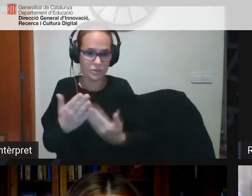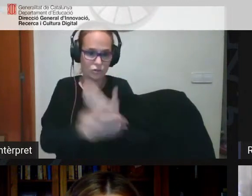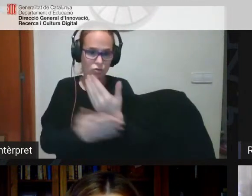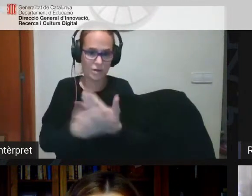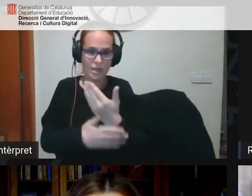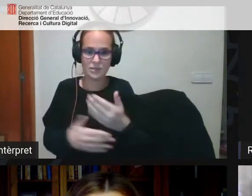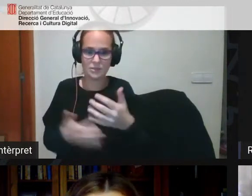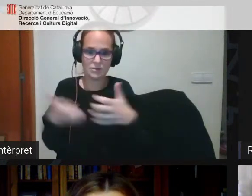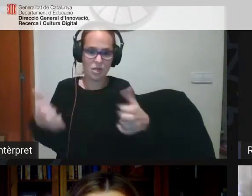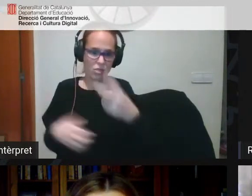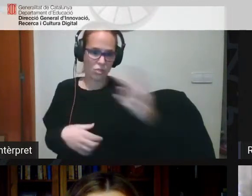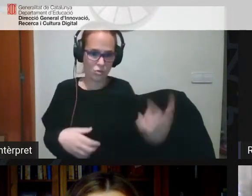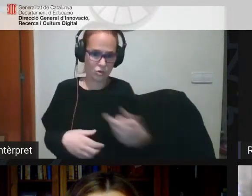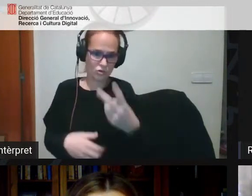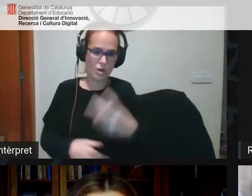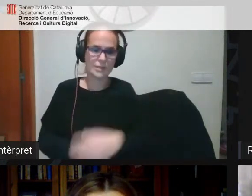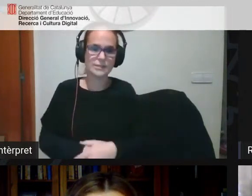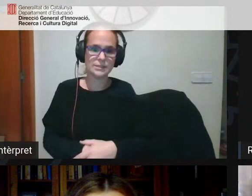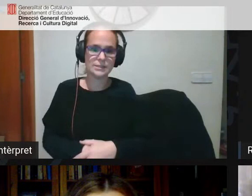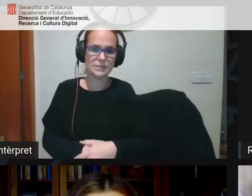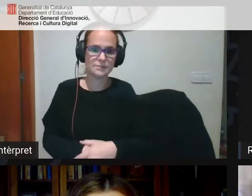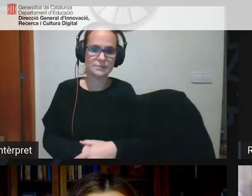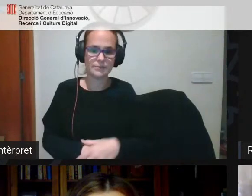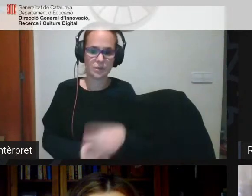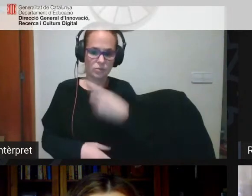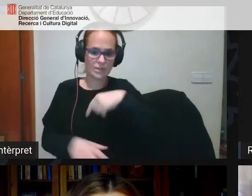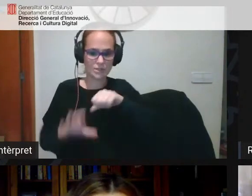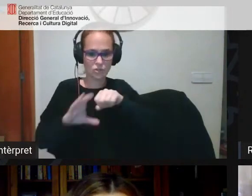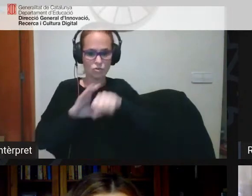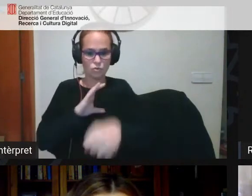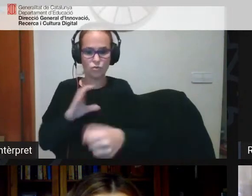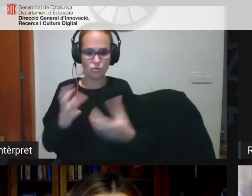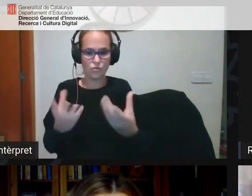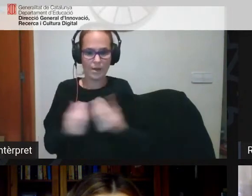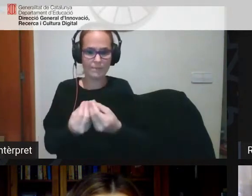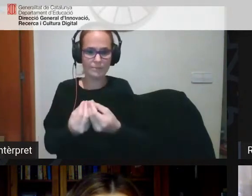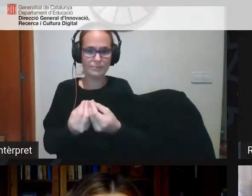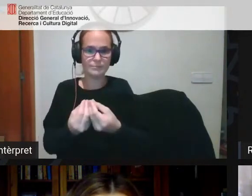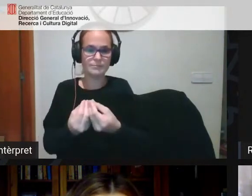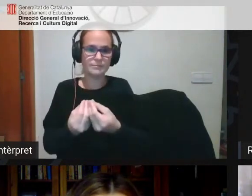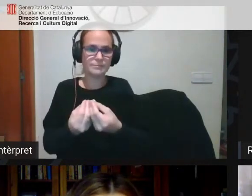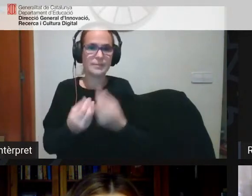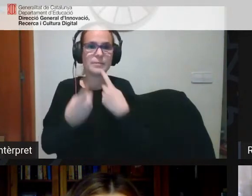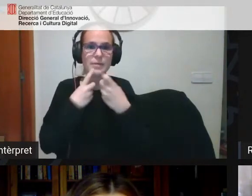al darrere del canal de YouTube amb les vostres consultes intentant respondre